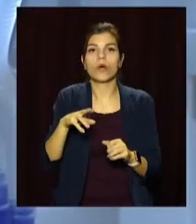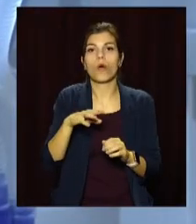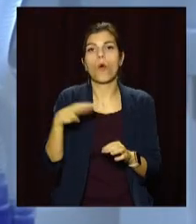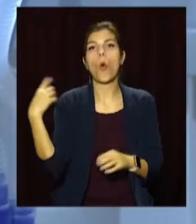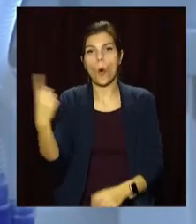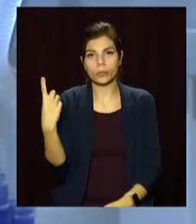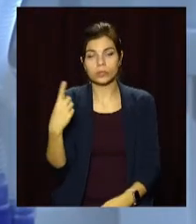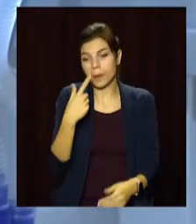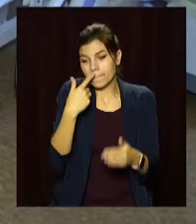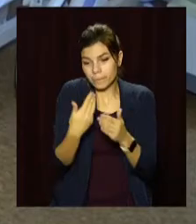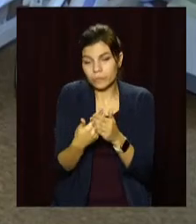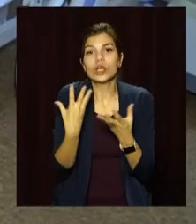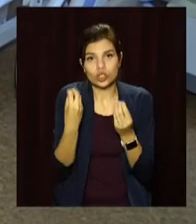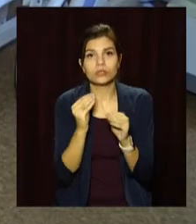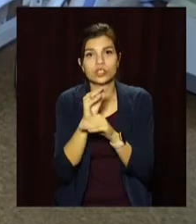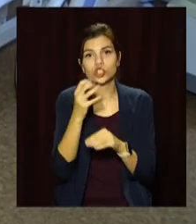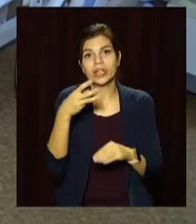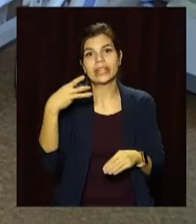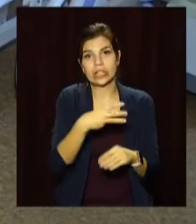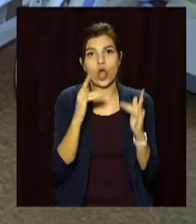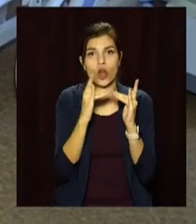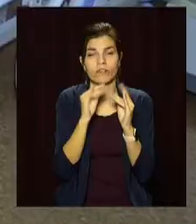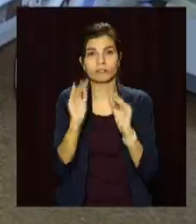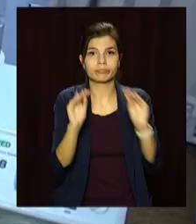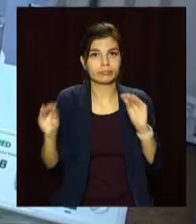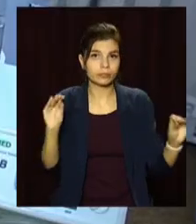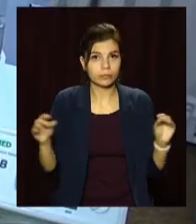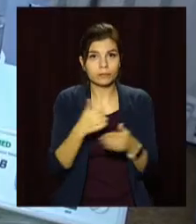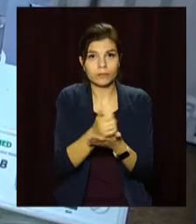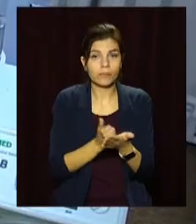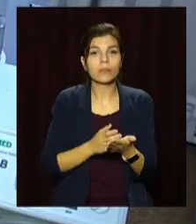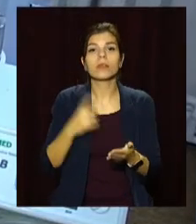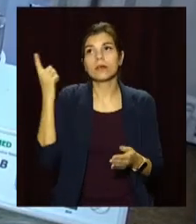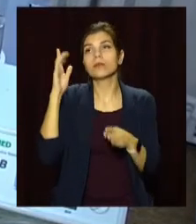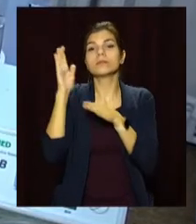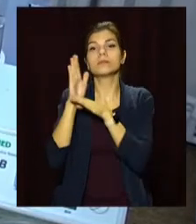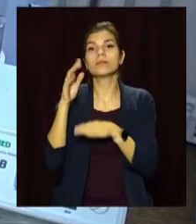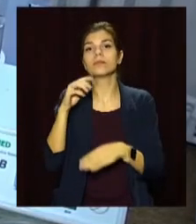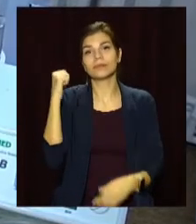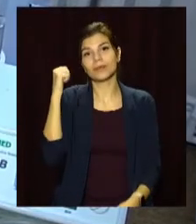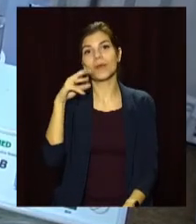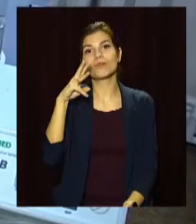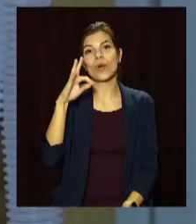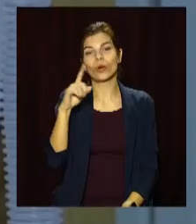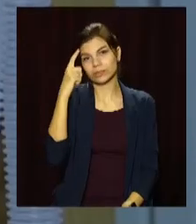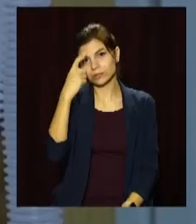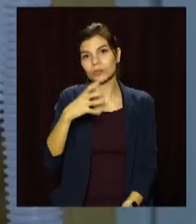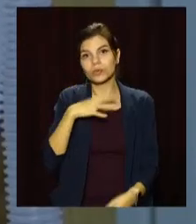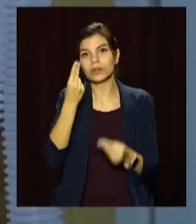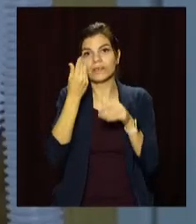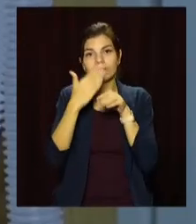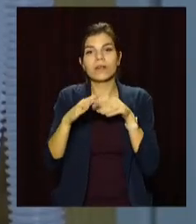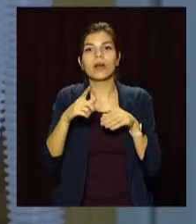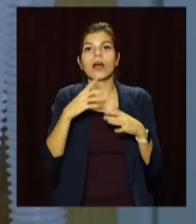Тобто найближчим часом додадуть ще 3 тисячі ліжок. А субвенцію від МОЗ, яку регіон отримав два тижні тому, витратять на придбання